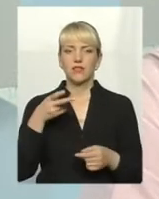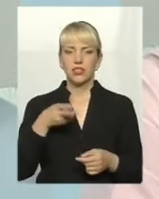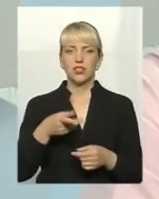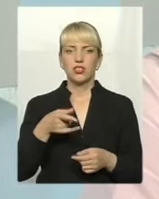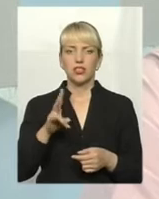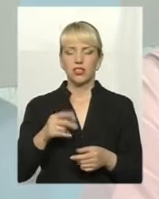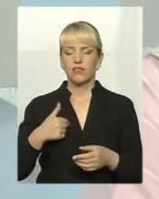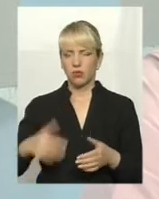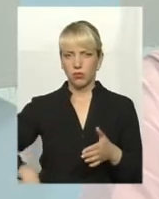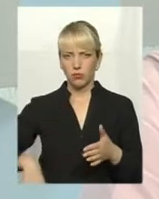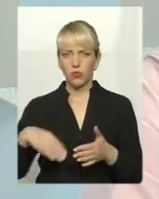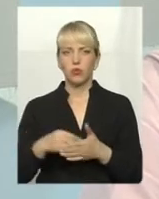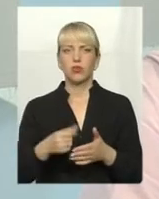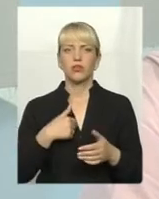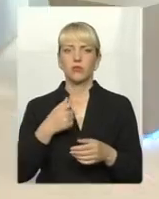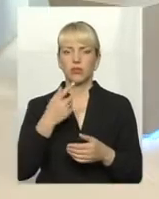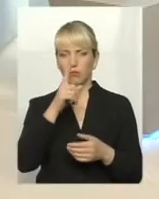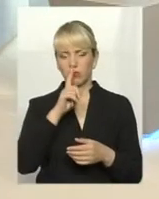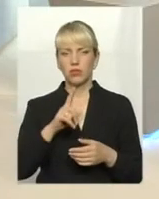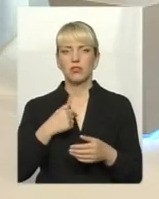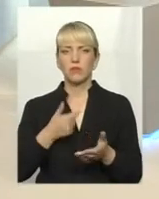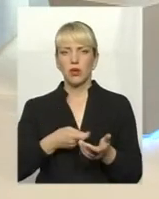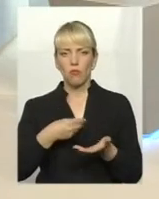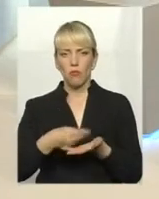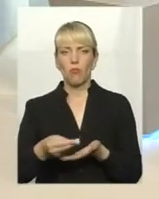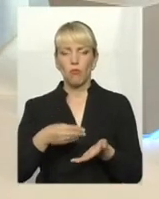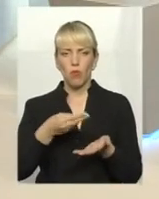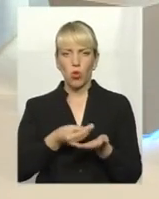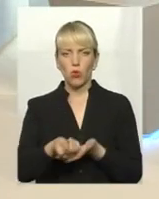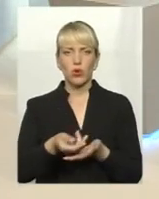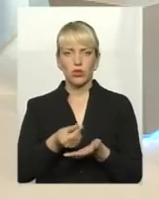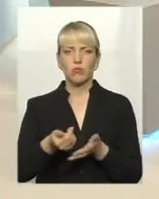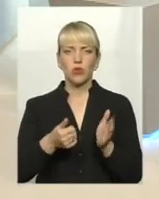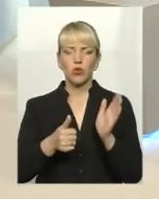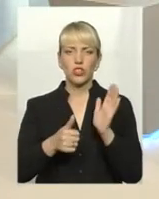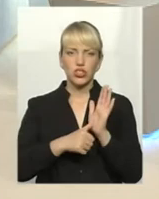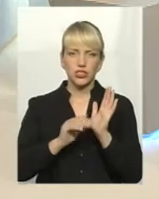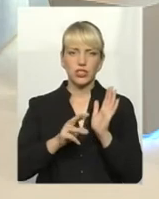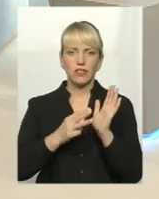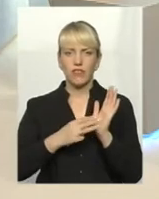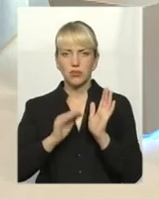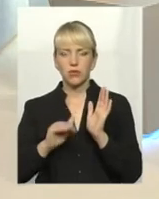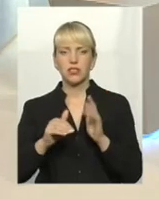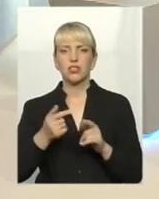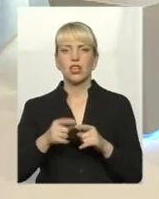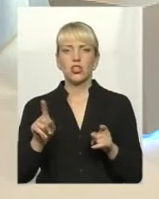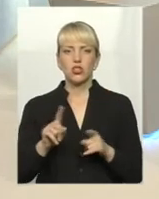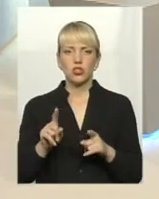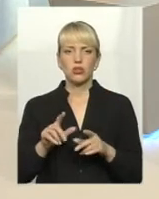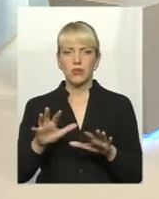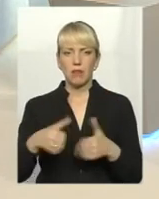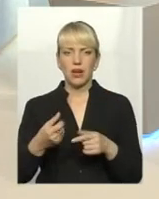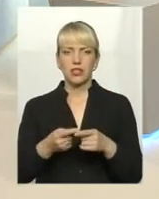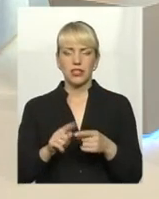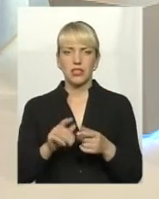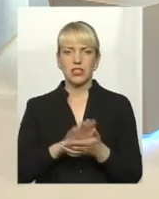місяць ми платимо до 7 тисяч, 8 тисяч. Для того, щоб люди кошти не беруть за сміття. Ми їх так заохочуємо,